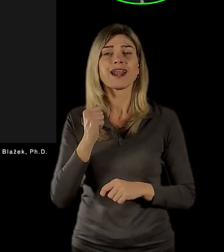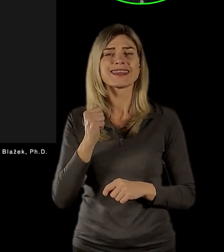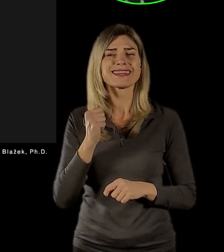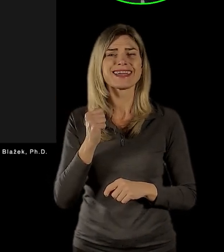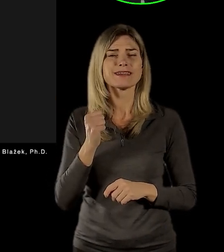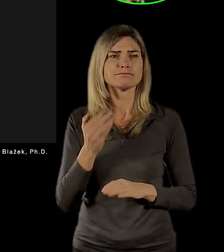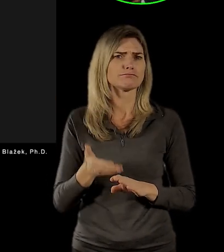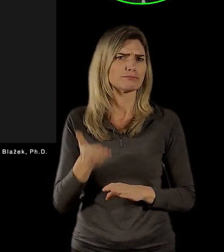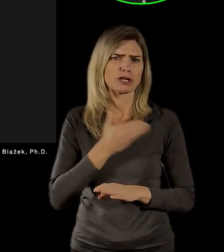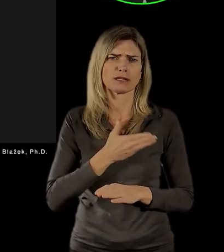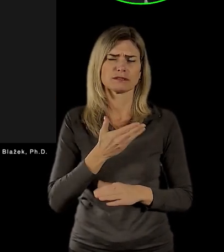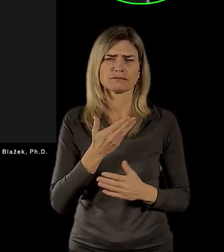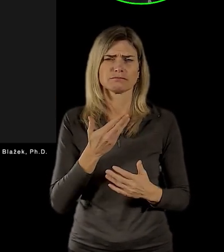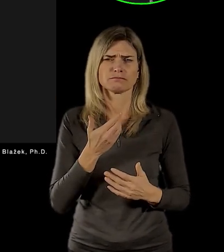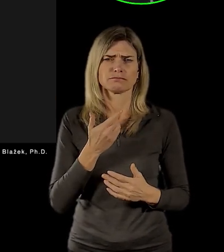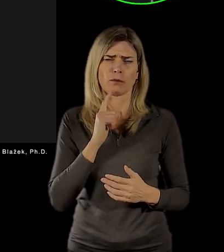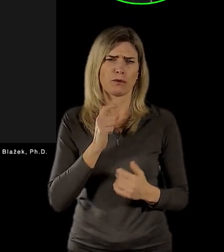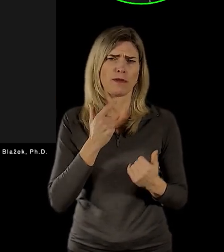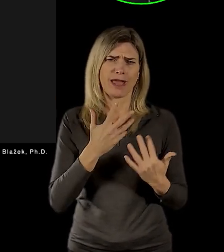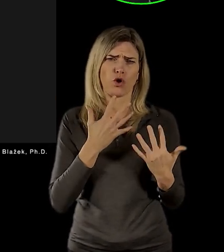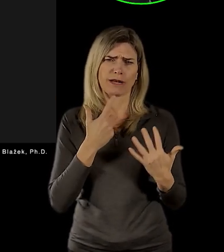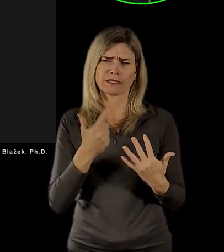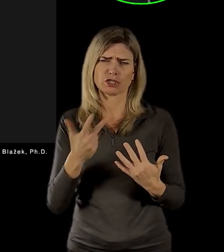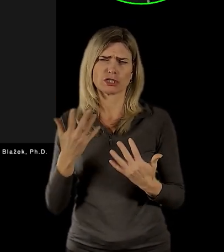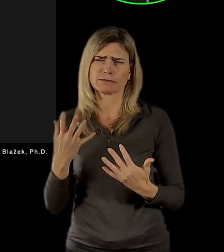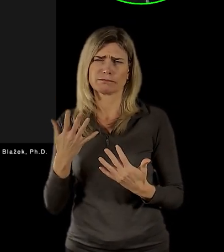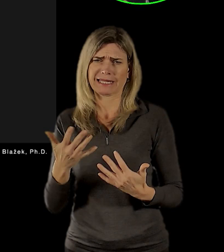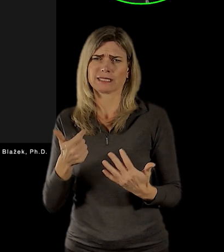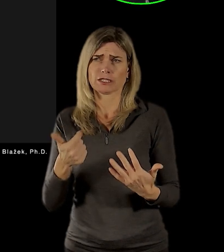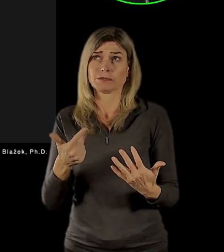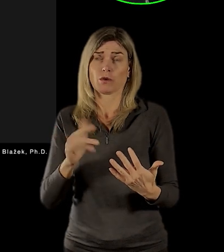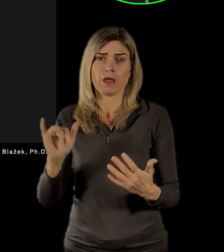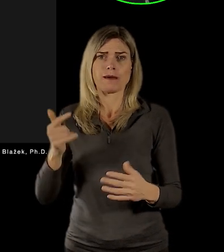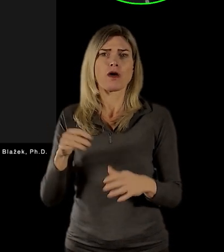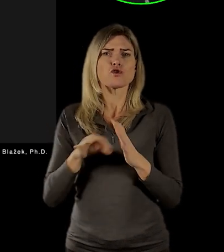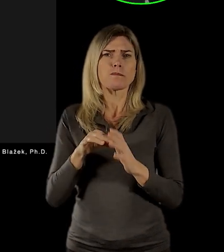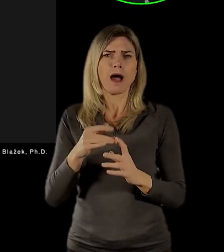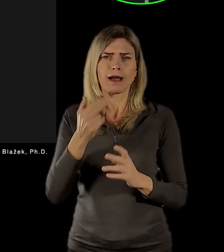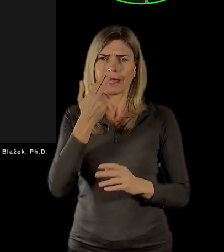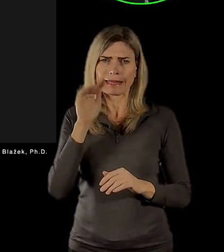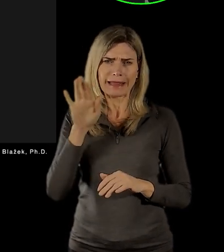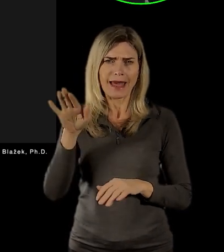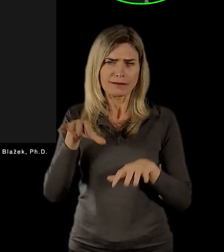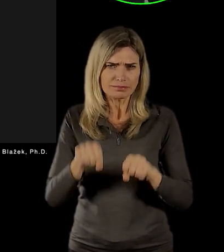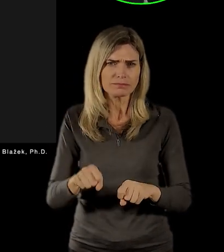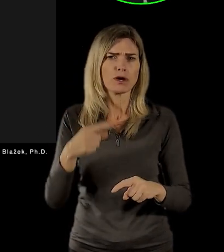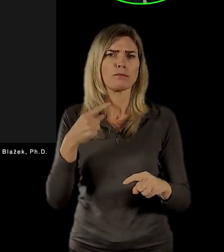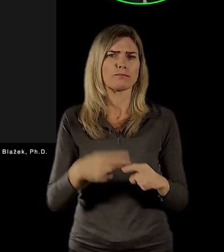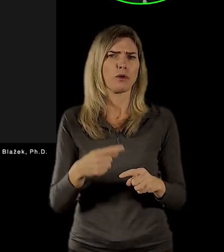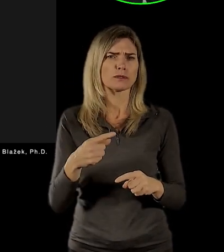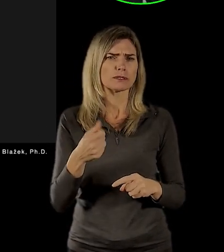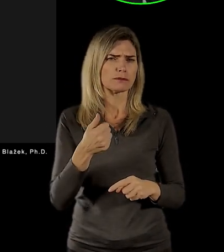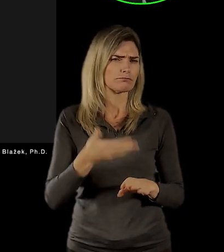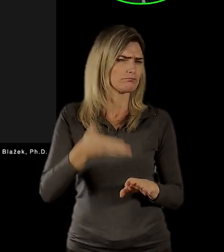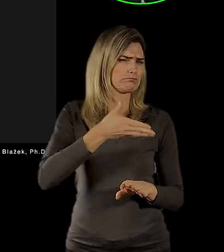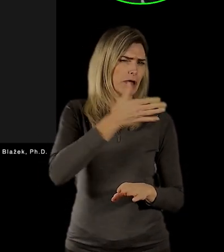desetiletí, včetně gestapa anebo ještě z Rakouska, uherska. Druhým takovým místem je místo paměti staroměstské náměstí,